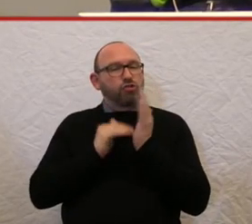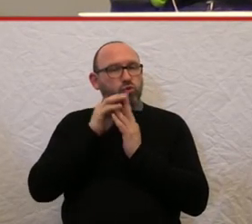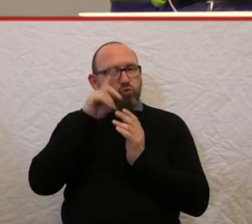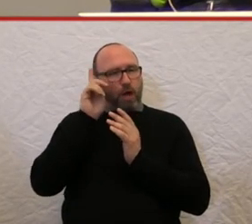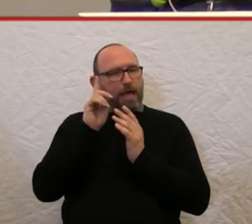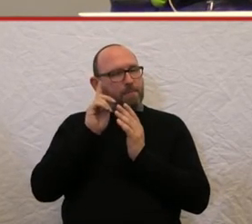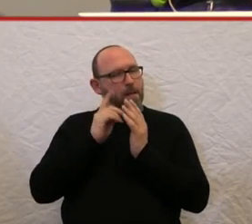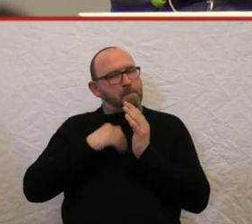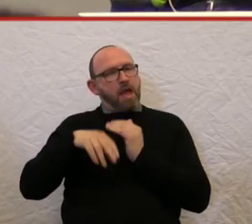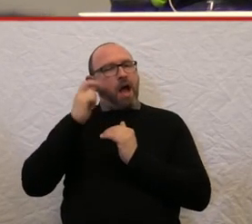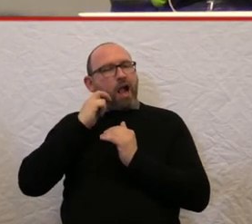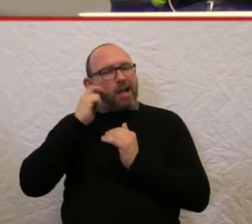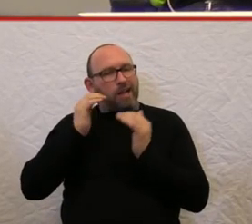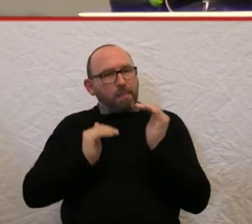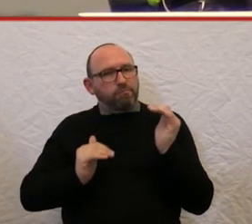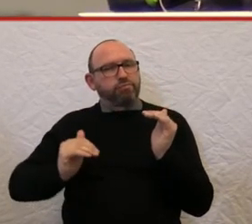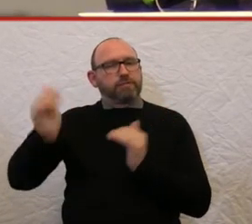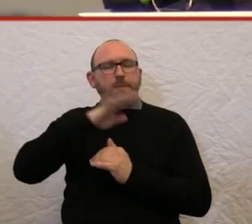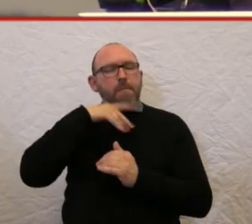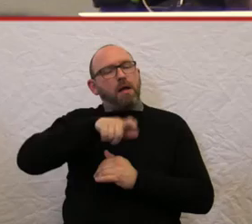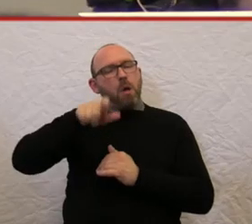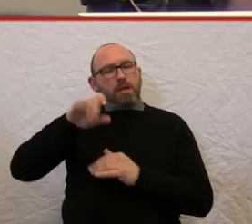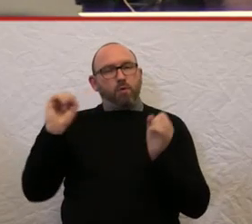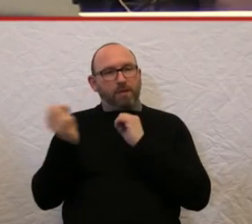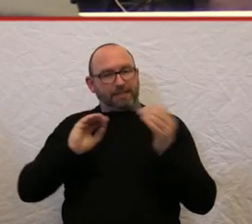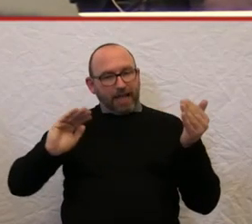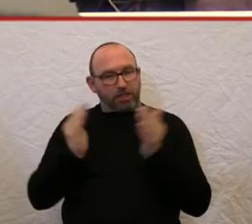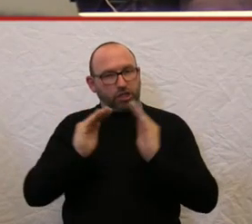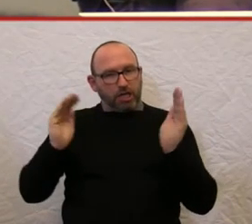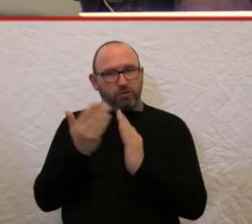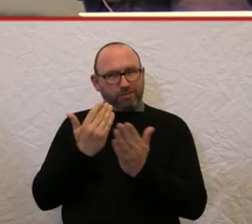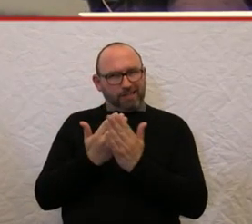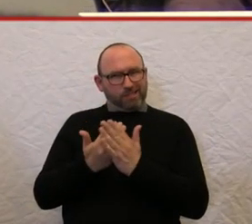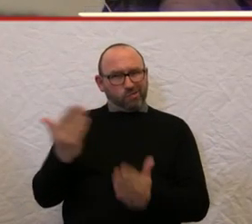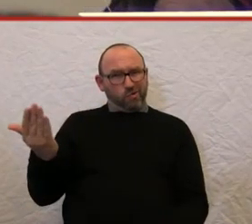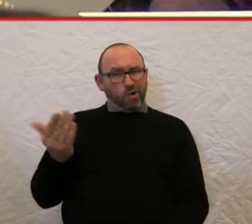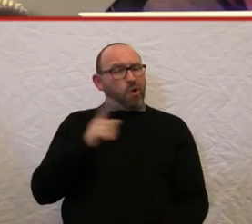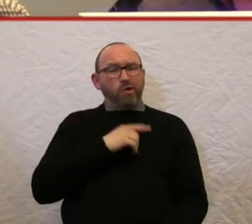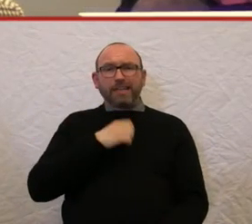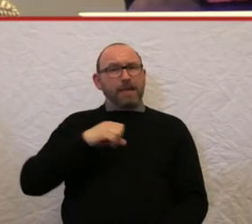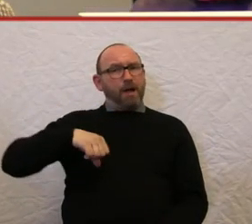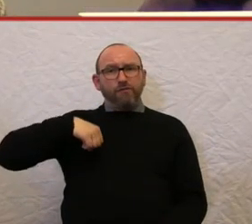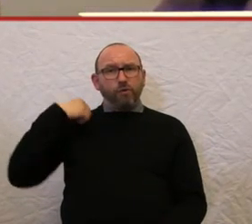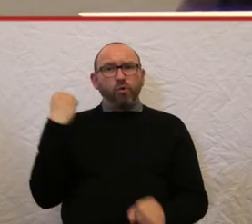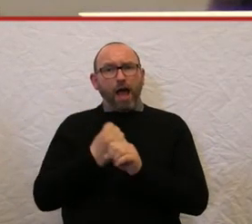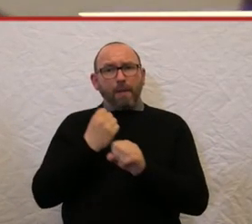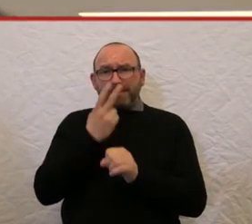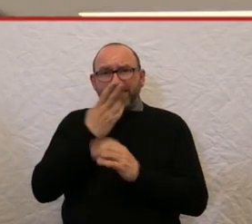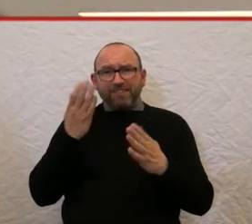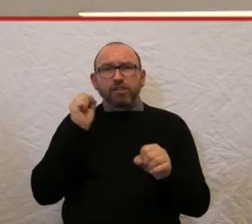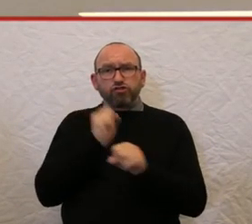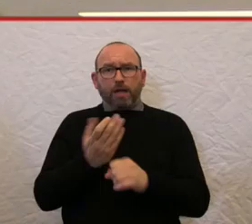immer mehr Menschen mit Mobilitätseinschränkungen geben wird. Und weil ich jeden Morgen, wenn ich zur Arbeit fahre, das hier sehe.